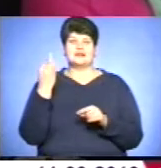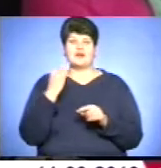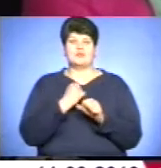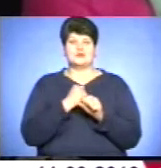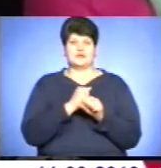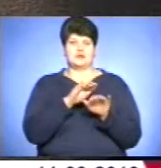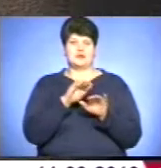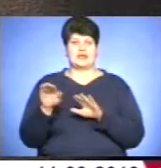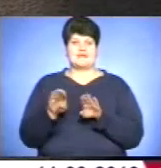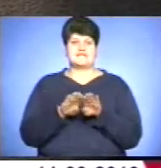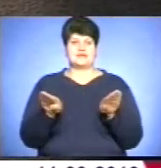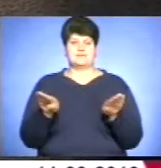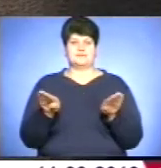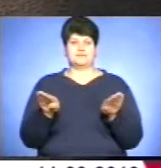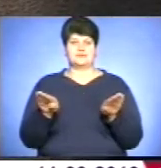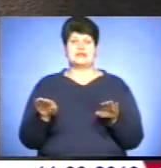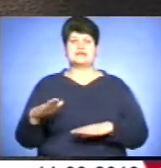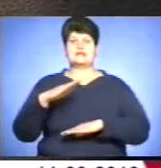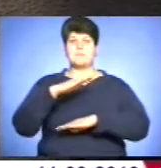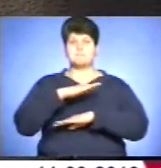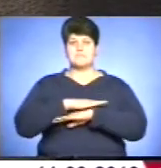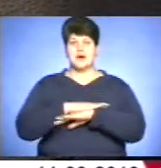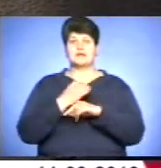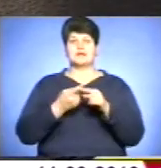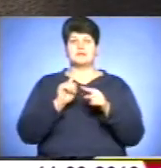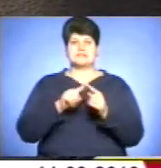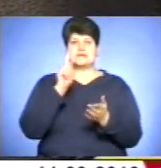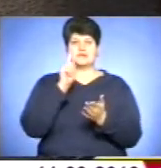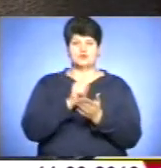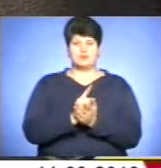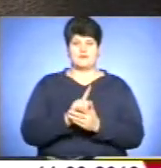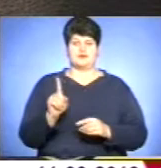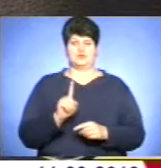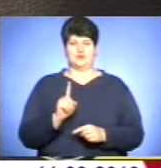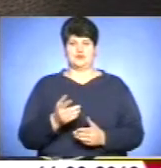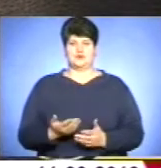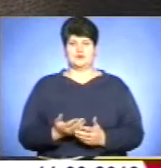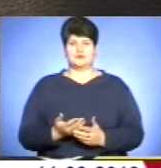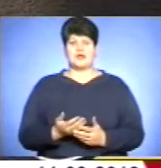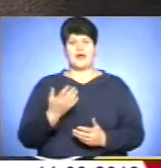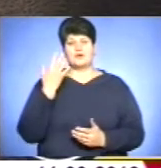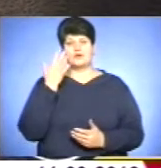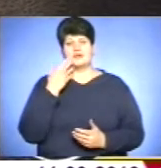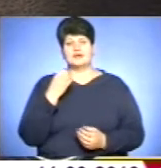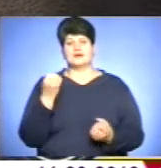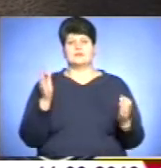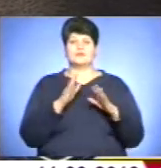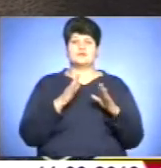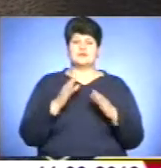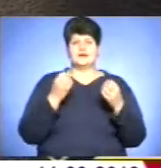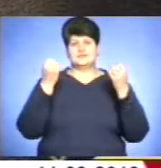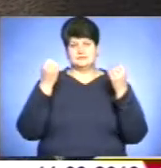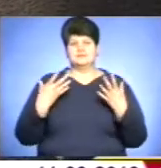на рівних. За партами це все-таки зобов'язує до чогось. А коли атмосфера не